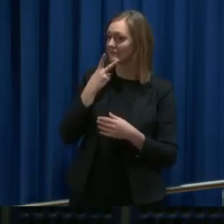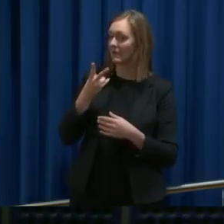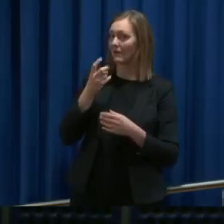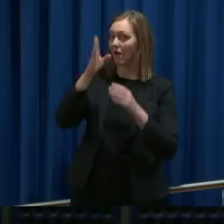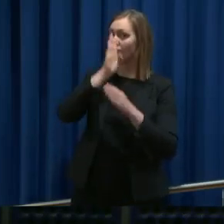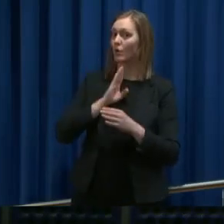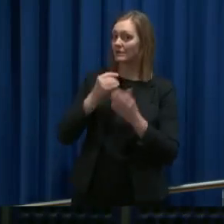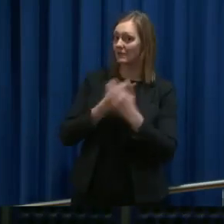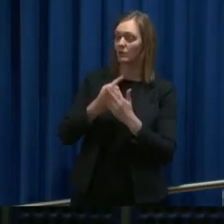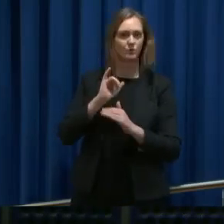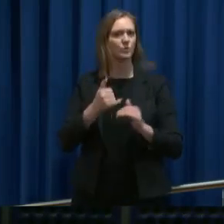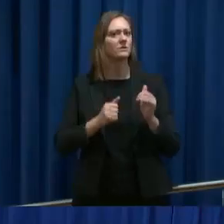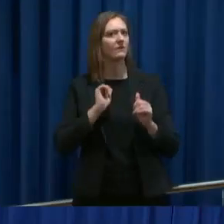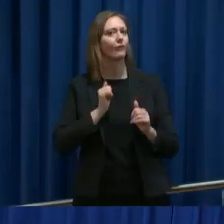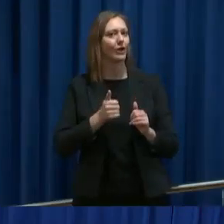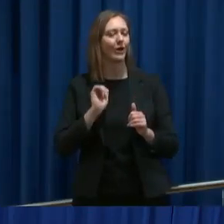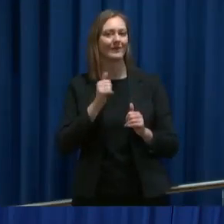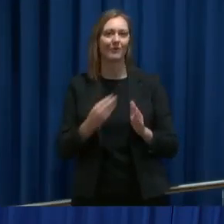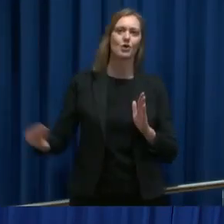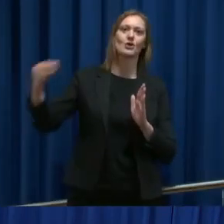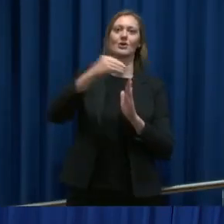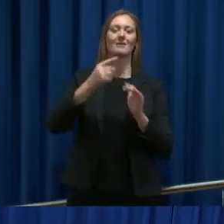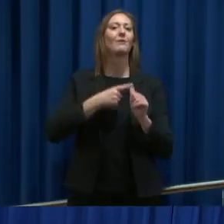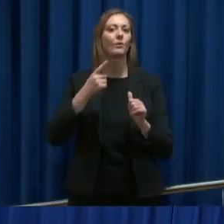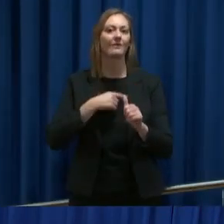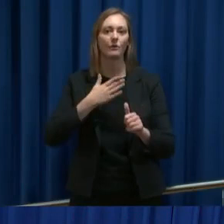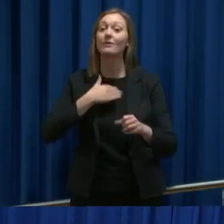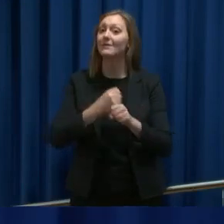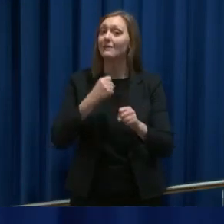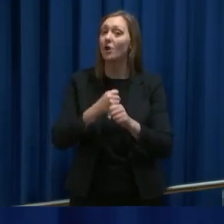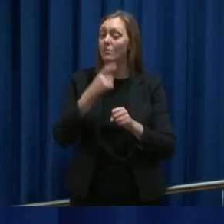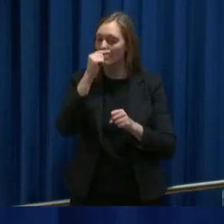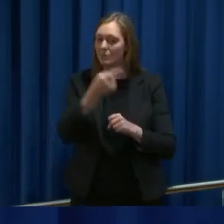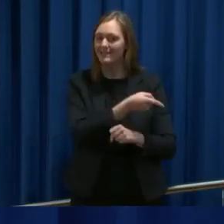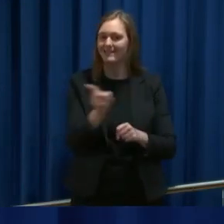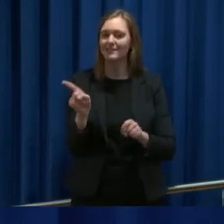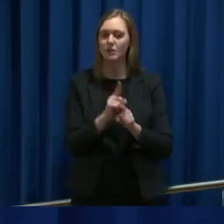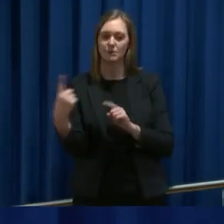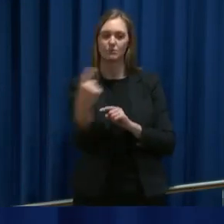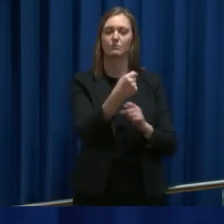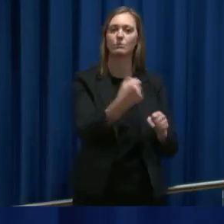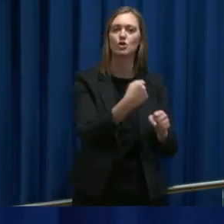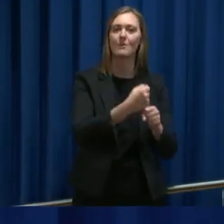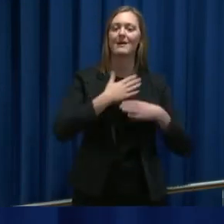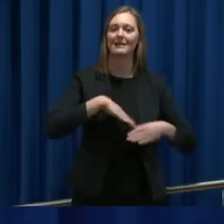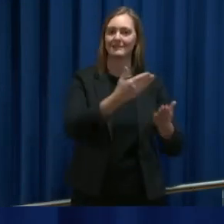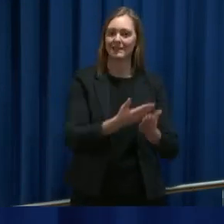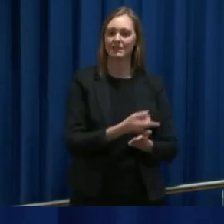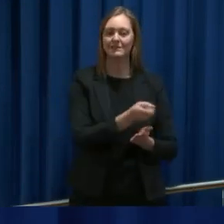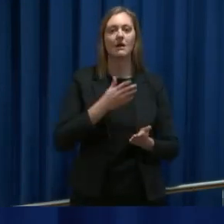selvfølgelig, og derfor er det høyt prioritert. Og jeg sier det er min jobb å sørge for at de som går på jobb i helsetjenesten skal ha